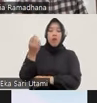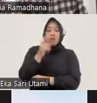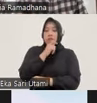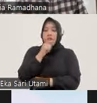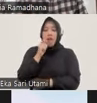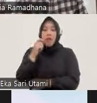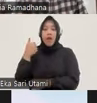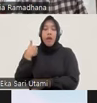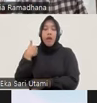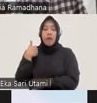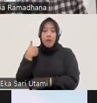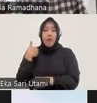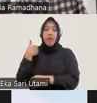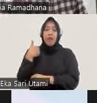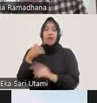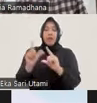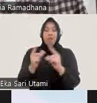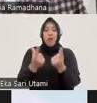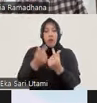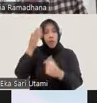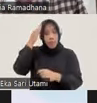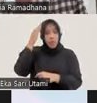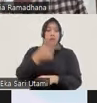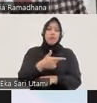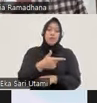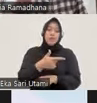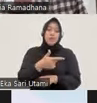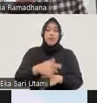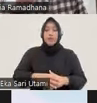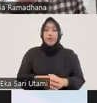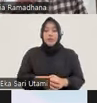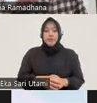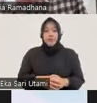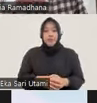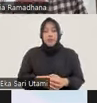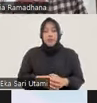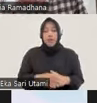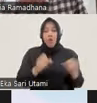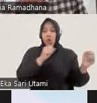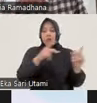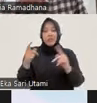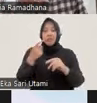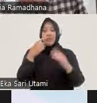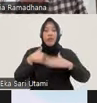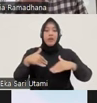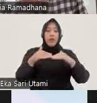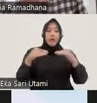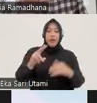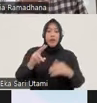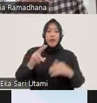tubuh kepolisian. Maka dari itu, konsep keadilan restoratif ini perlu